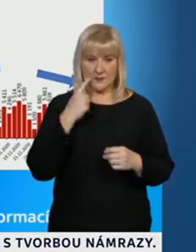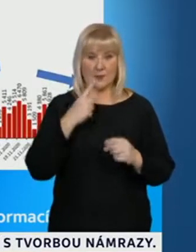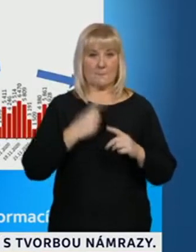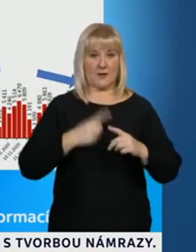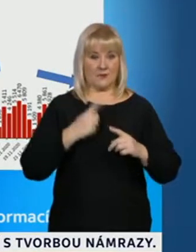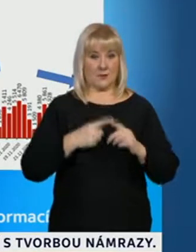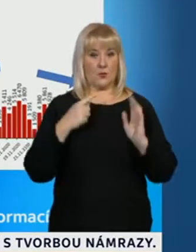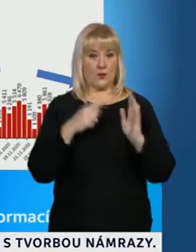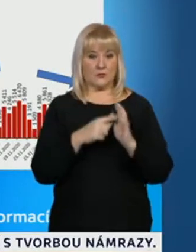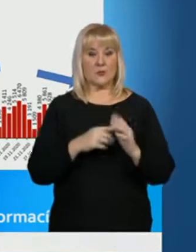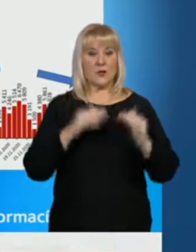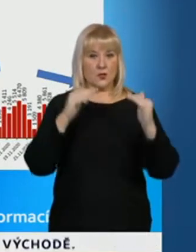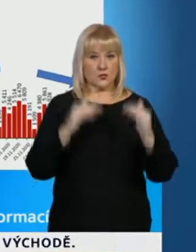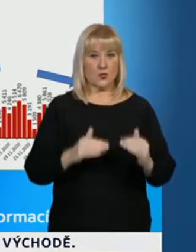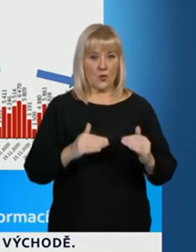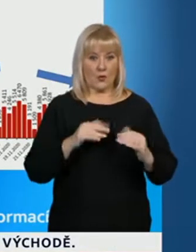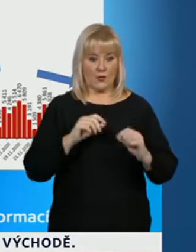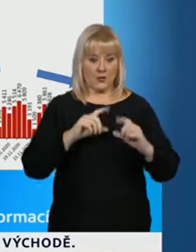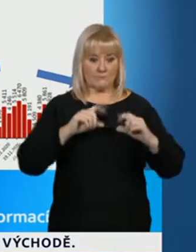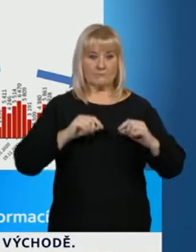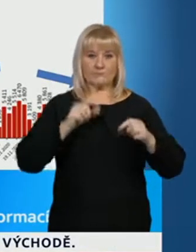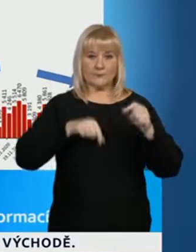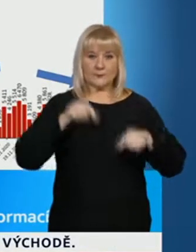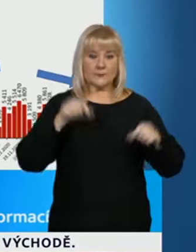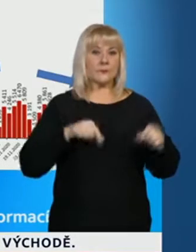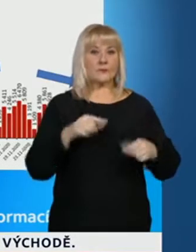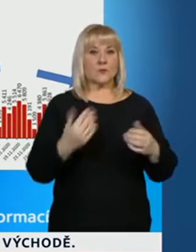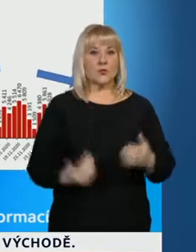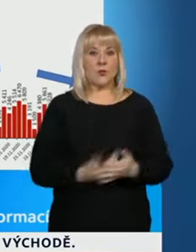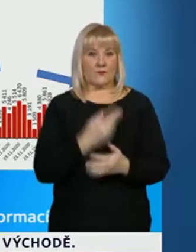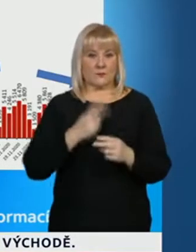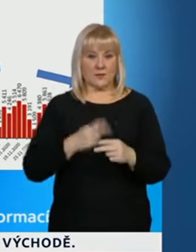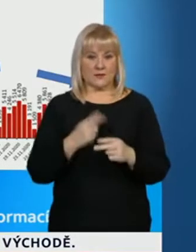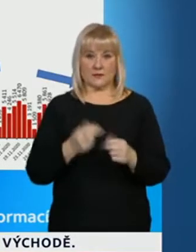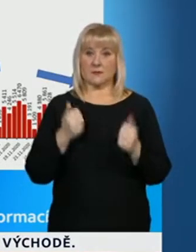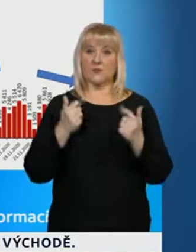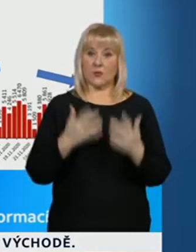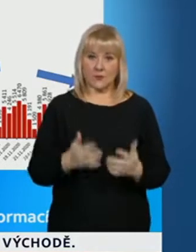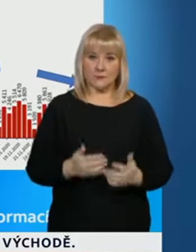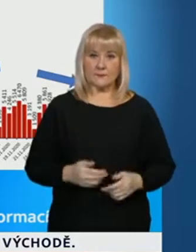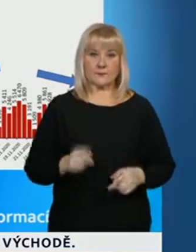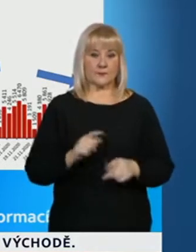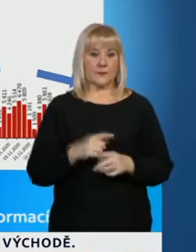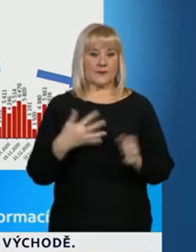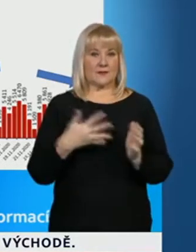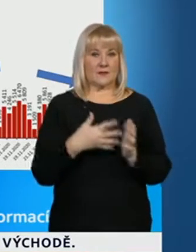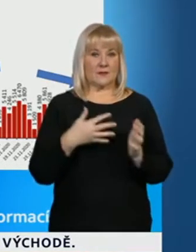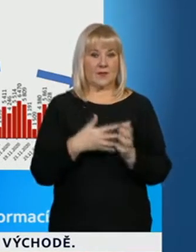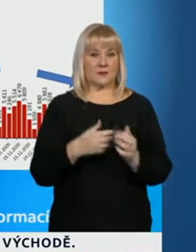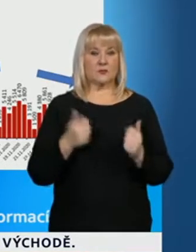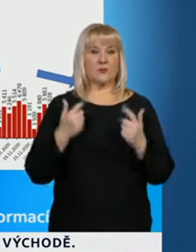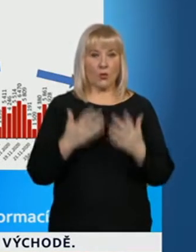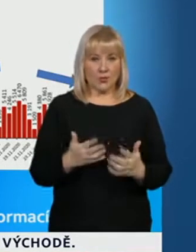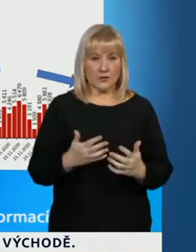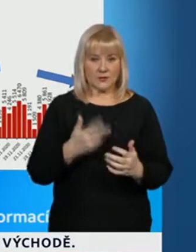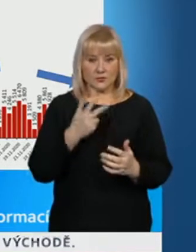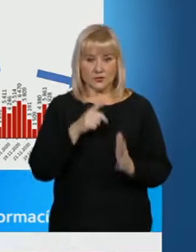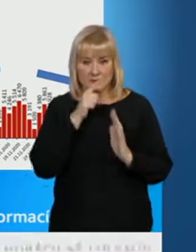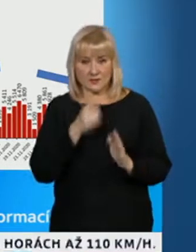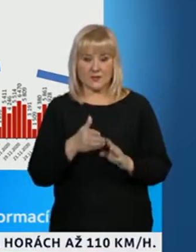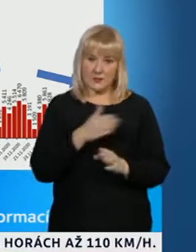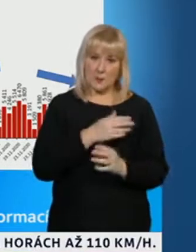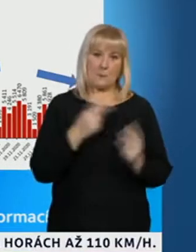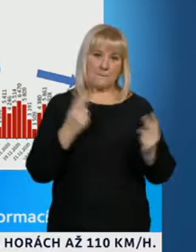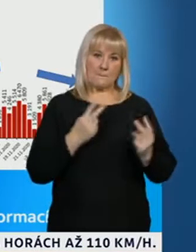Sloupečky dole ukazují počty nově diagnostikovaných pacientů. Testová zátěž v těch posledních třech týdnech je relativně vyrovnaná.